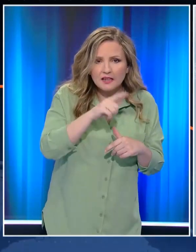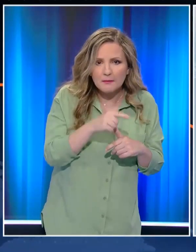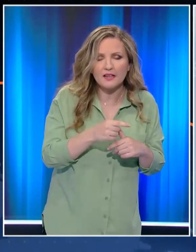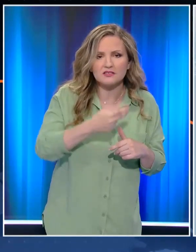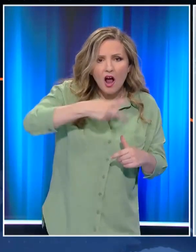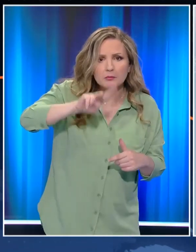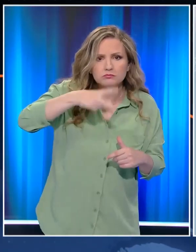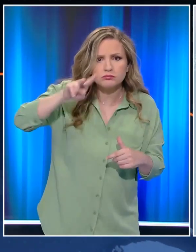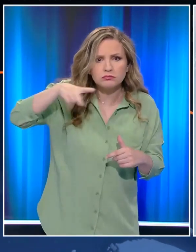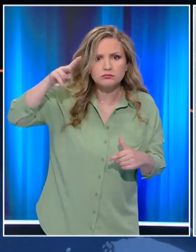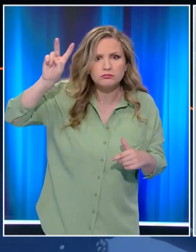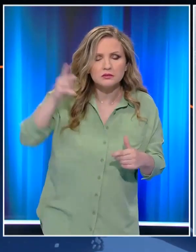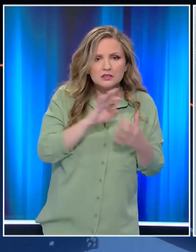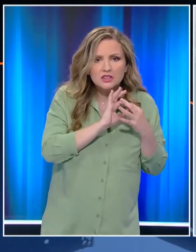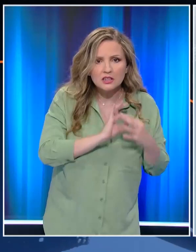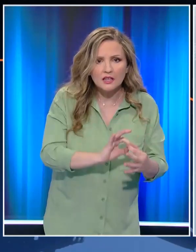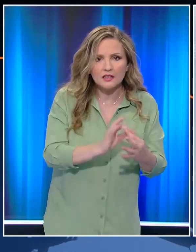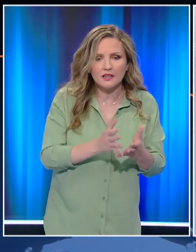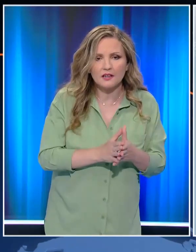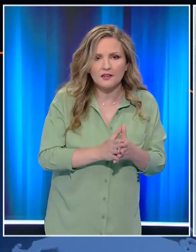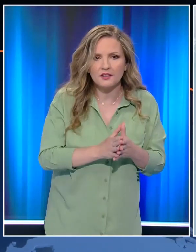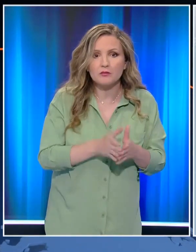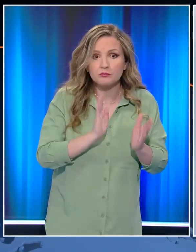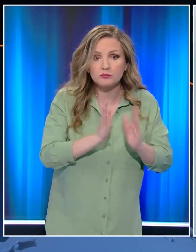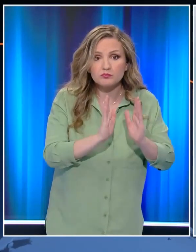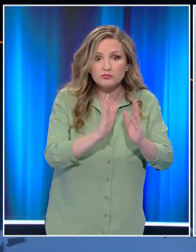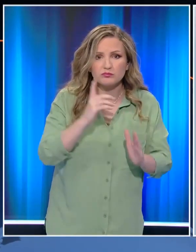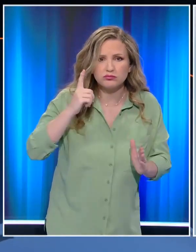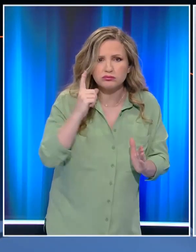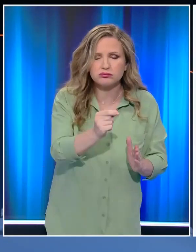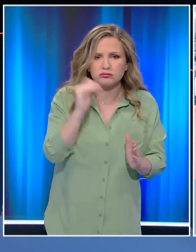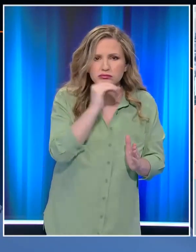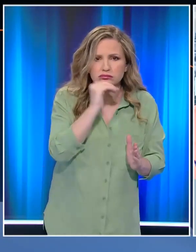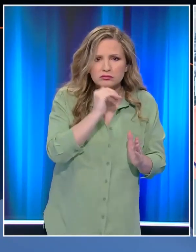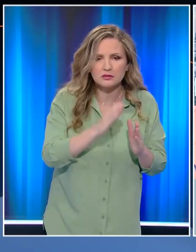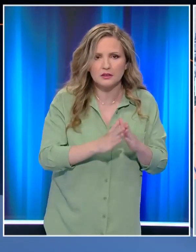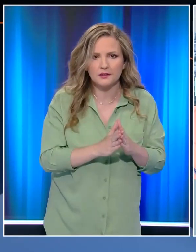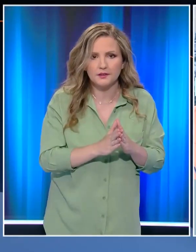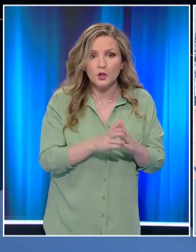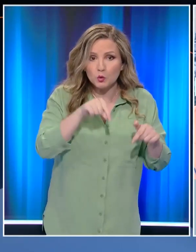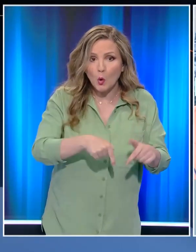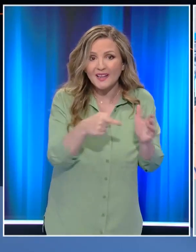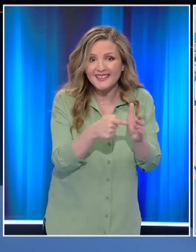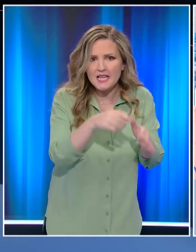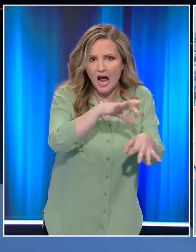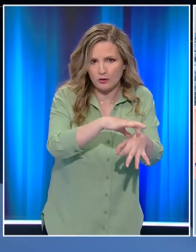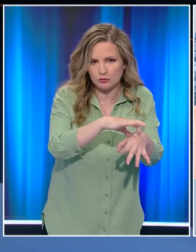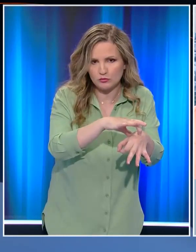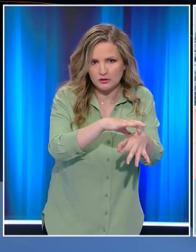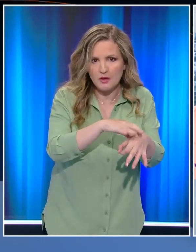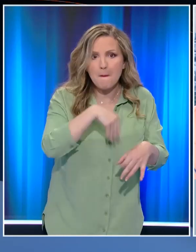κοροσμάτων και προχωράει με γοργά βήματα. Αν έχουμε τώρα χίλια κρούσματα